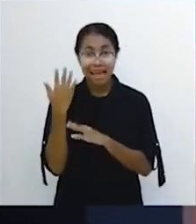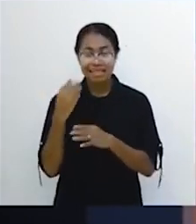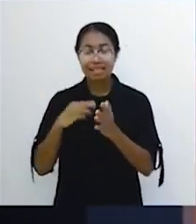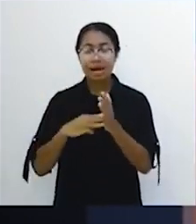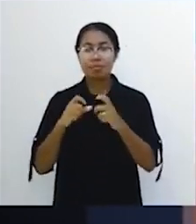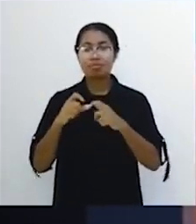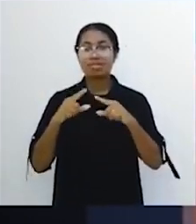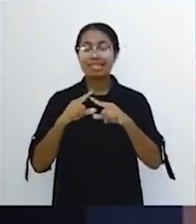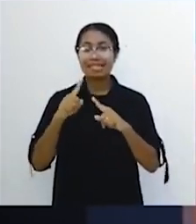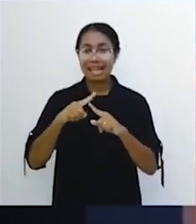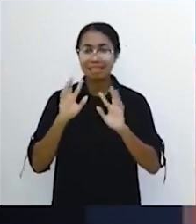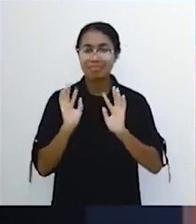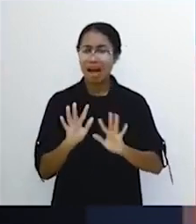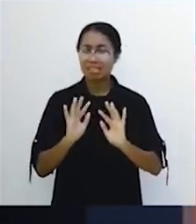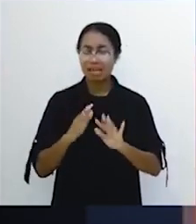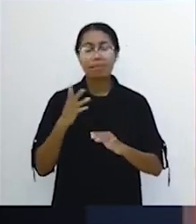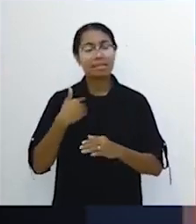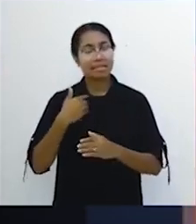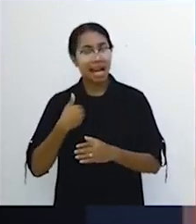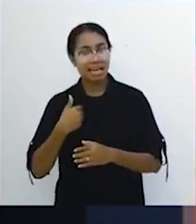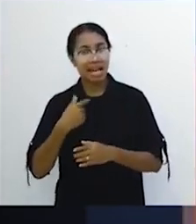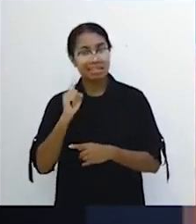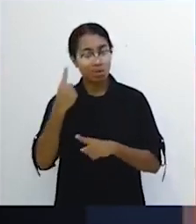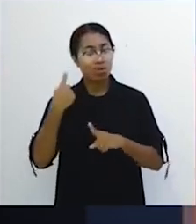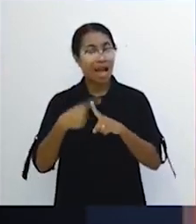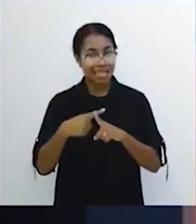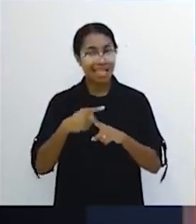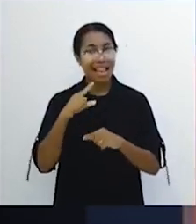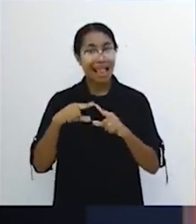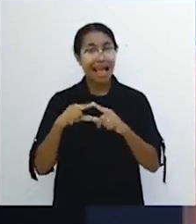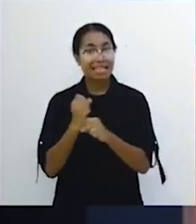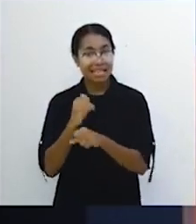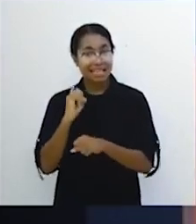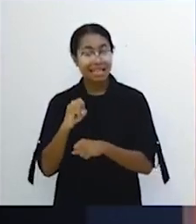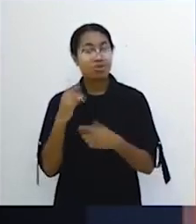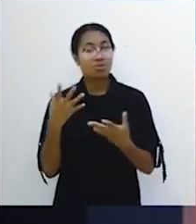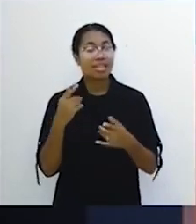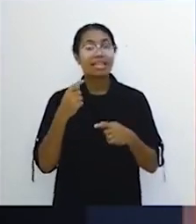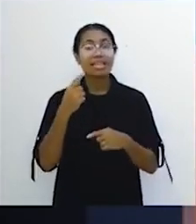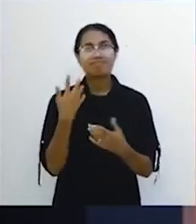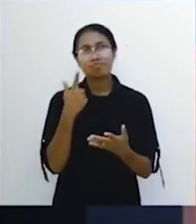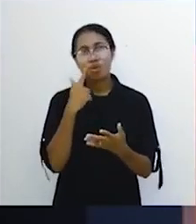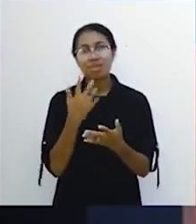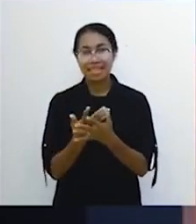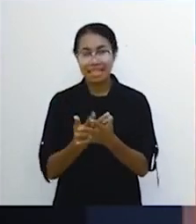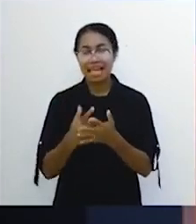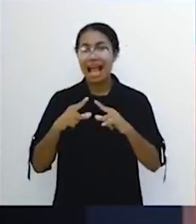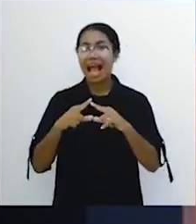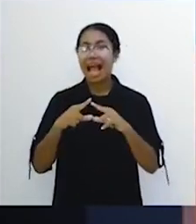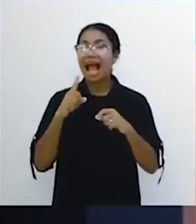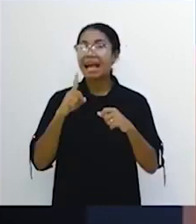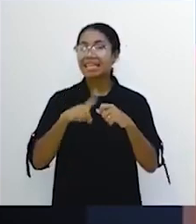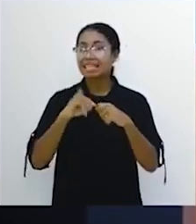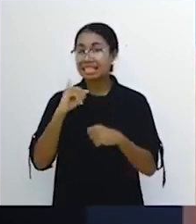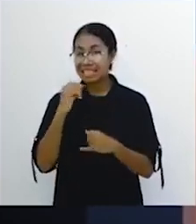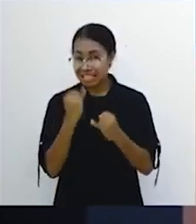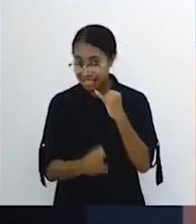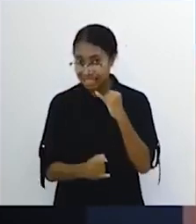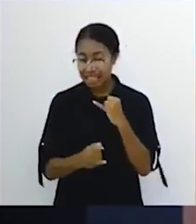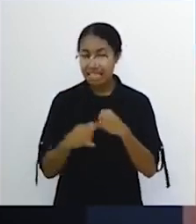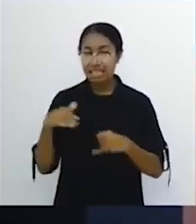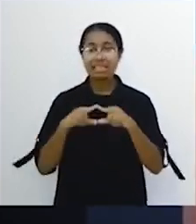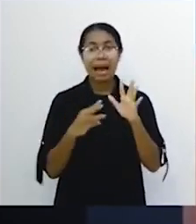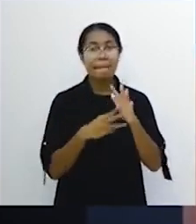Mujisat bergerombol masih akan terjadi satu kali lagi. Dan itu sebagai tanda akhir jaman. Tapi seperti tiga gerombolan